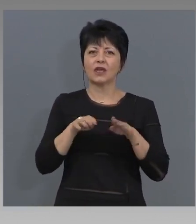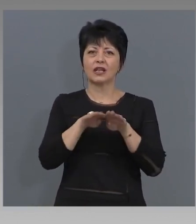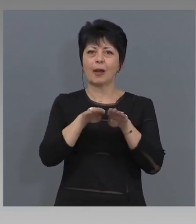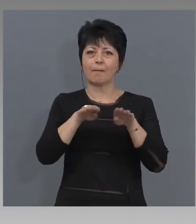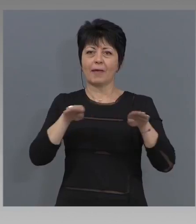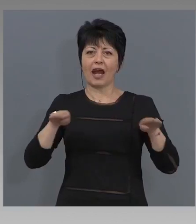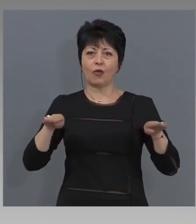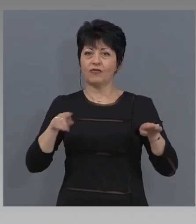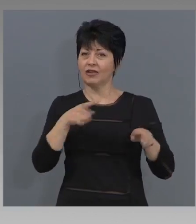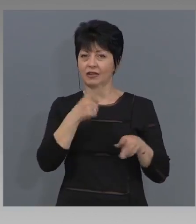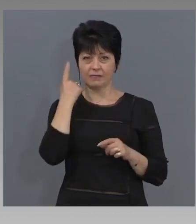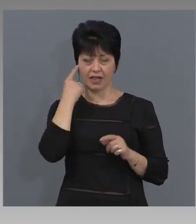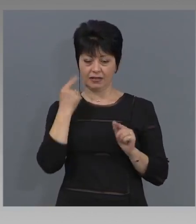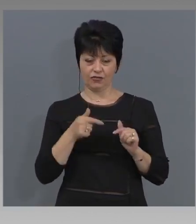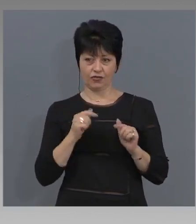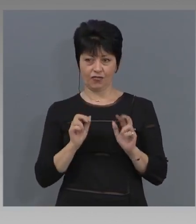редно?